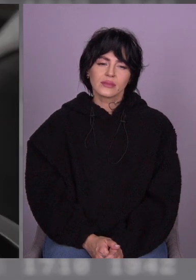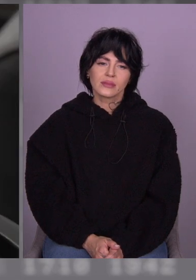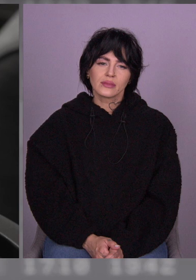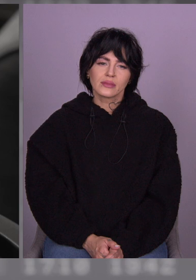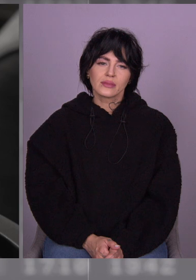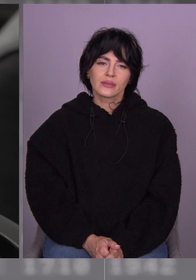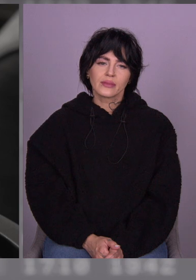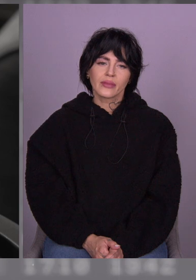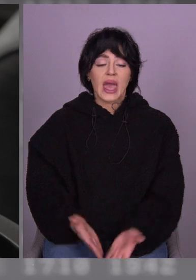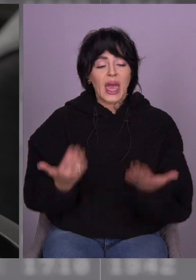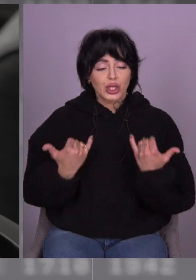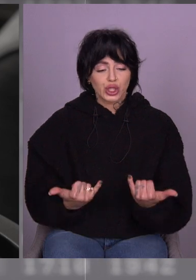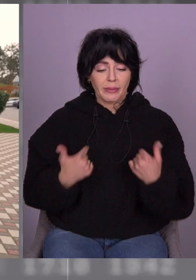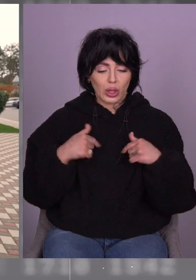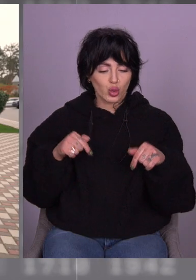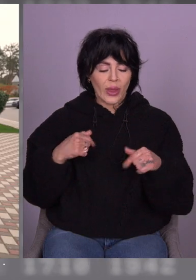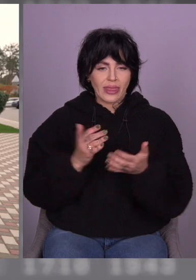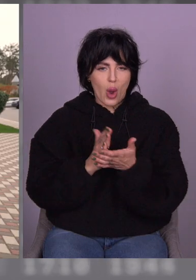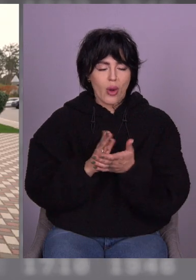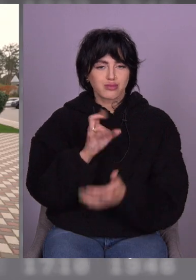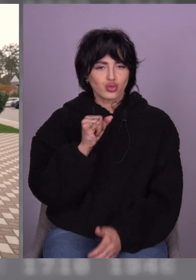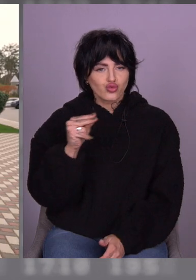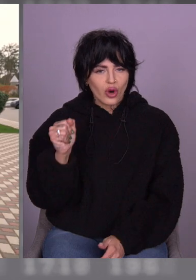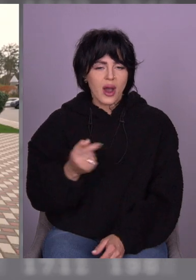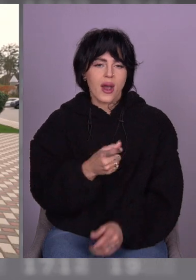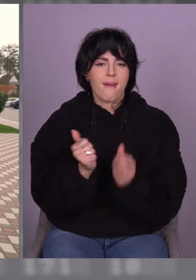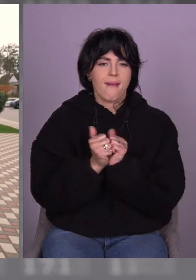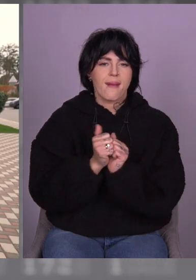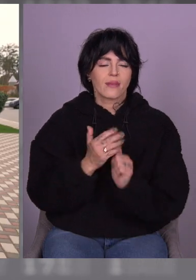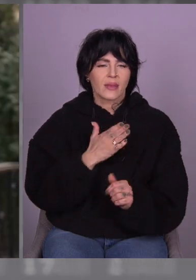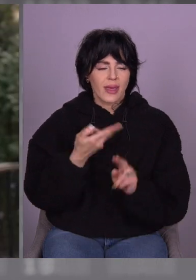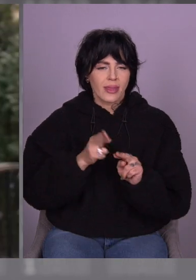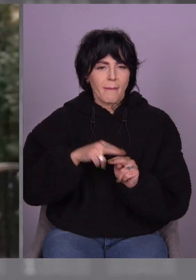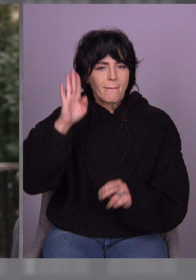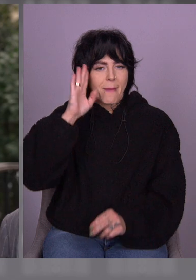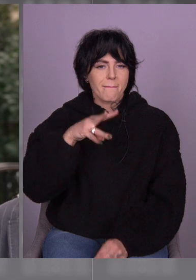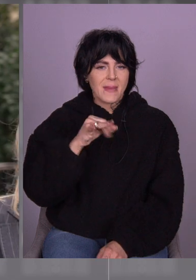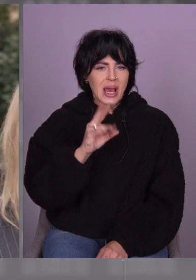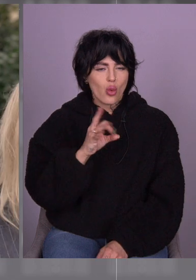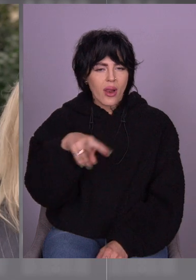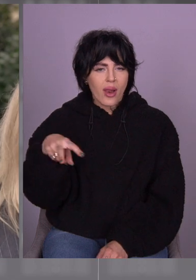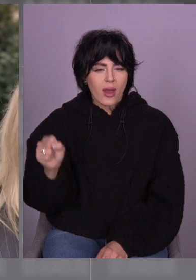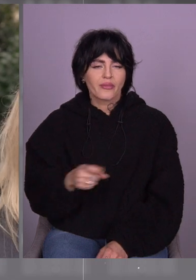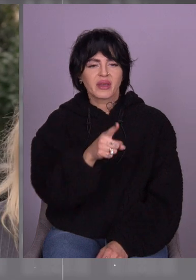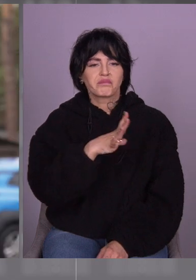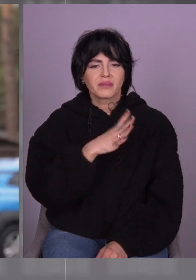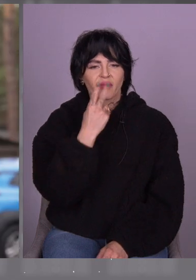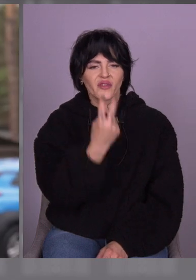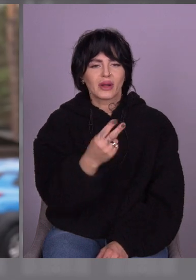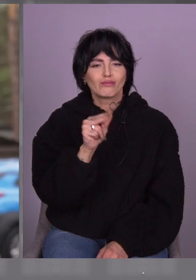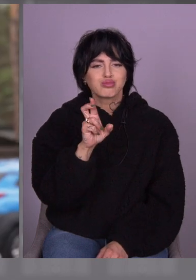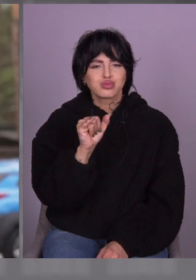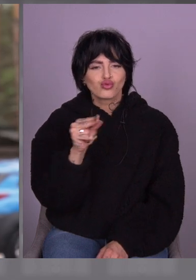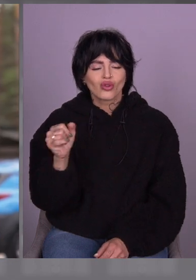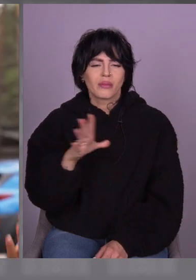Ну що, ми зараз знаходимося в Бучі, перед зі мною. Пан Микола, який пережив окупацію Буча, яка зараз квітне, рісніє, тут життя